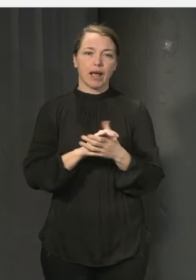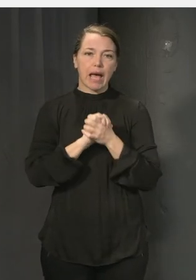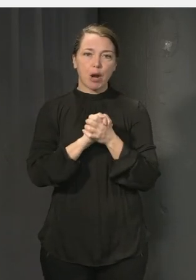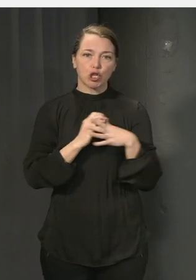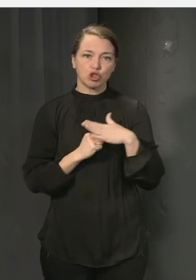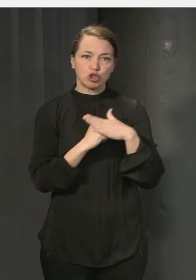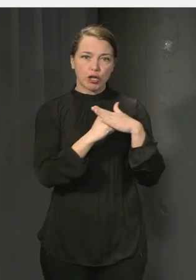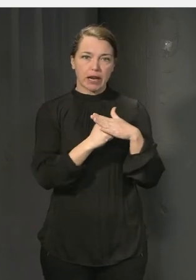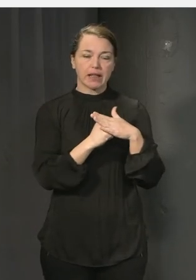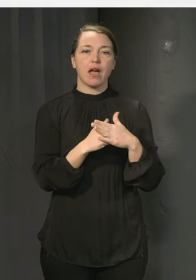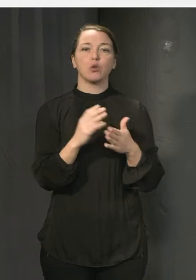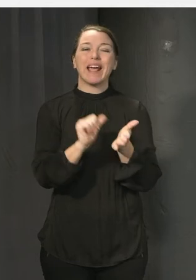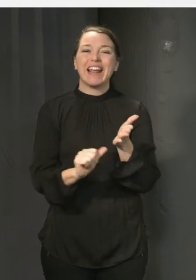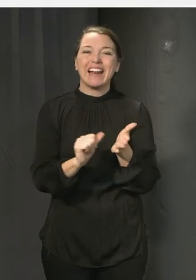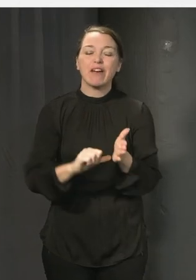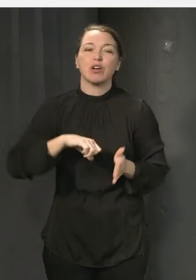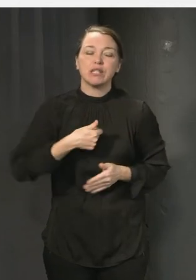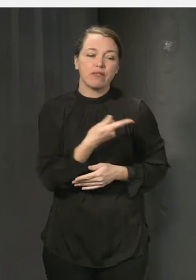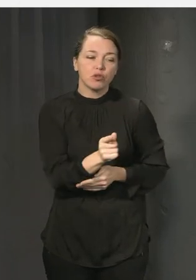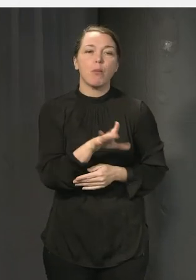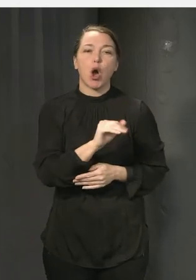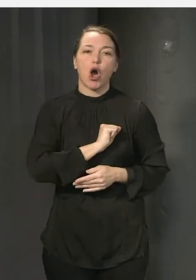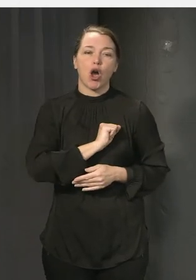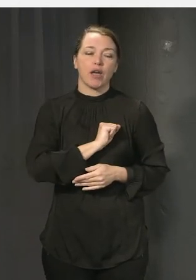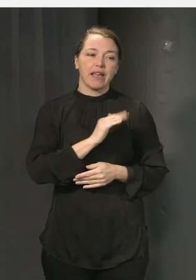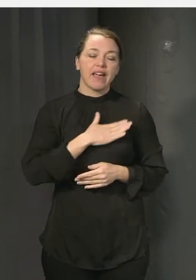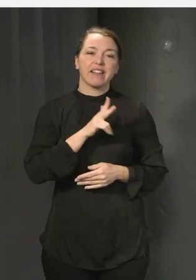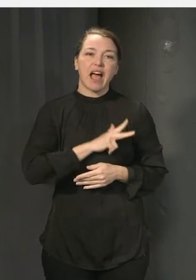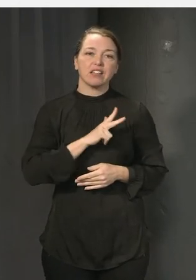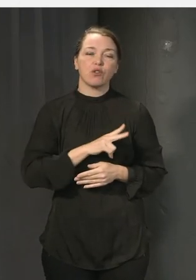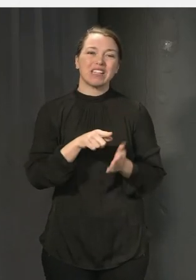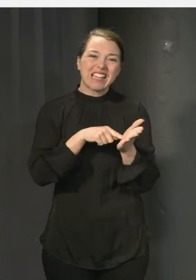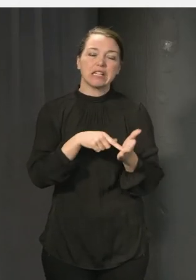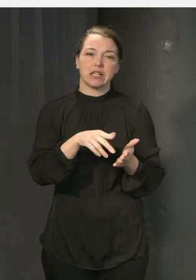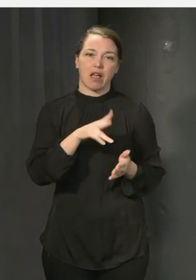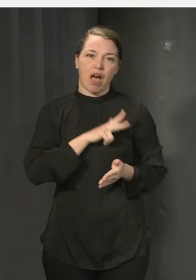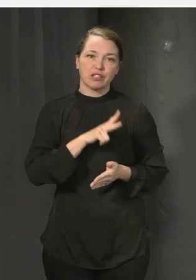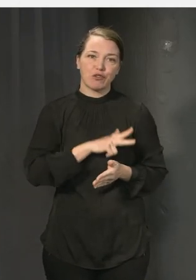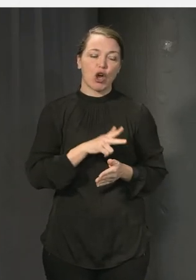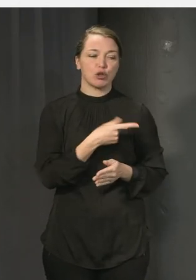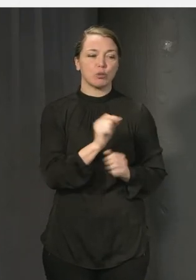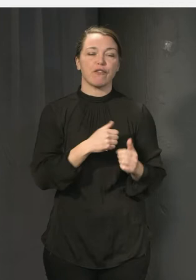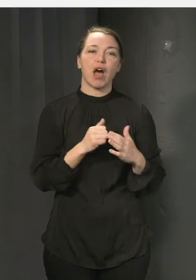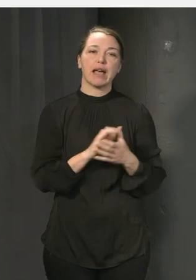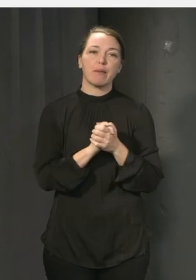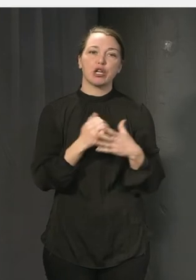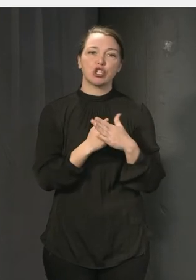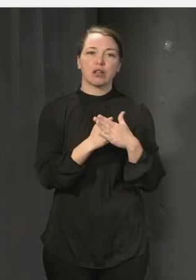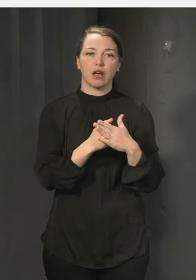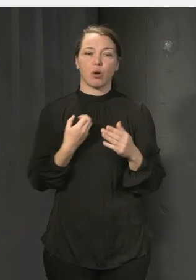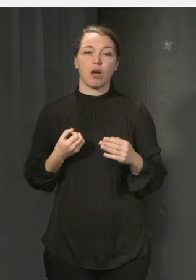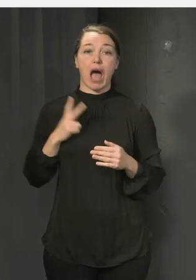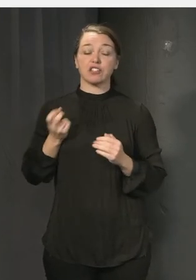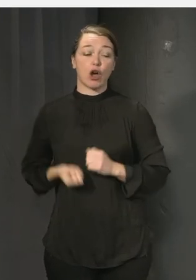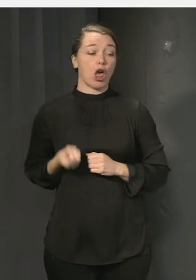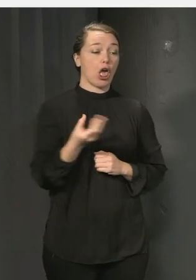Att man utsåg elever som skulle ta något särskilt ansvar. Och det vi har sett, det fungerar ju inte heller. För då blir det detta att man lägger över någon form